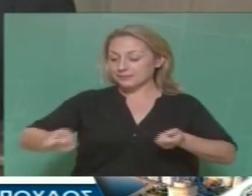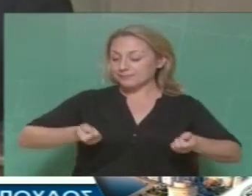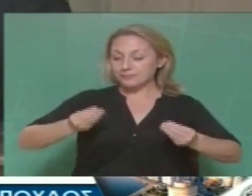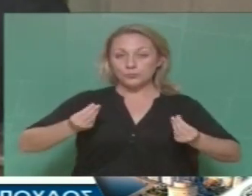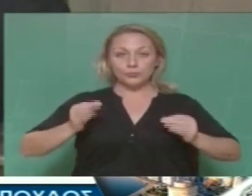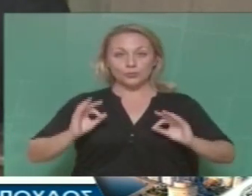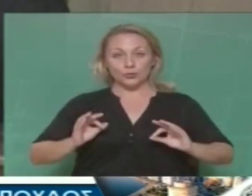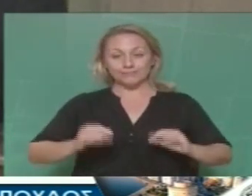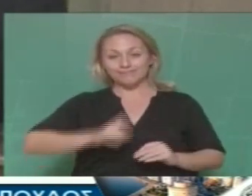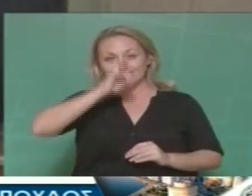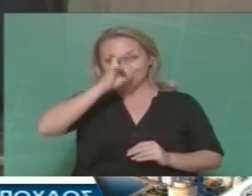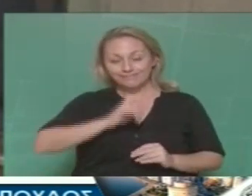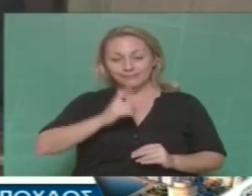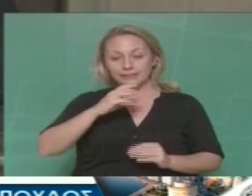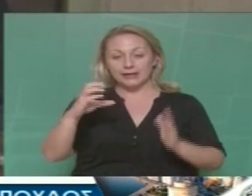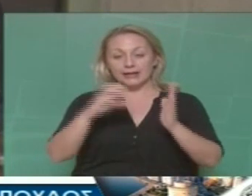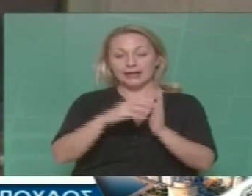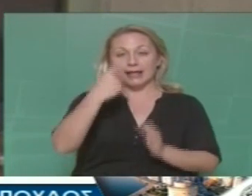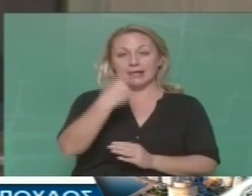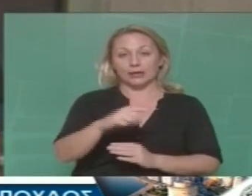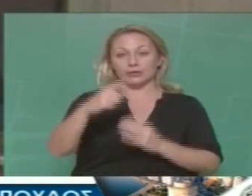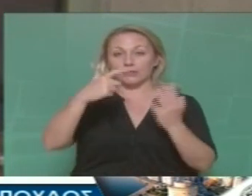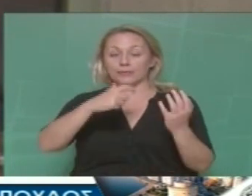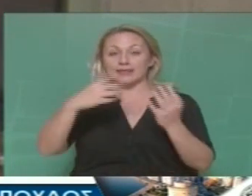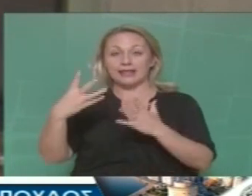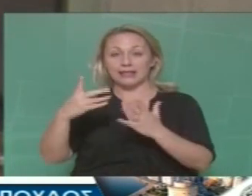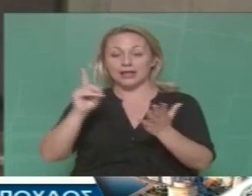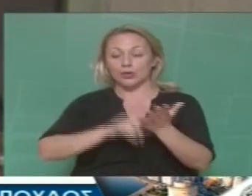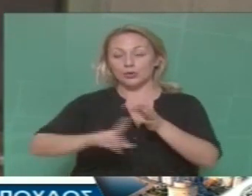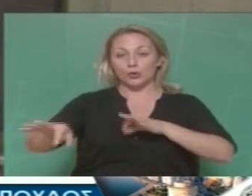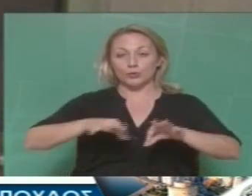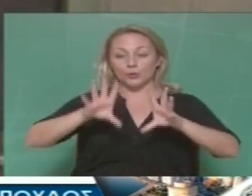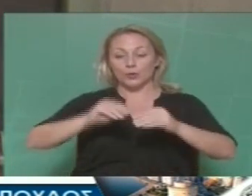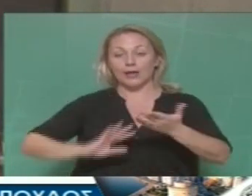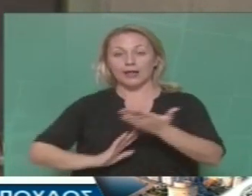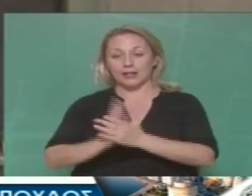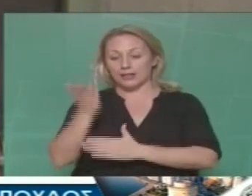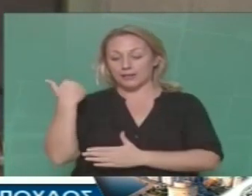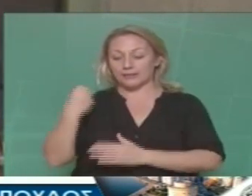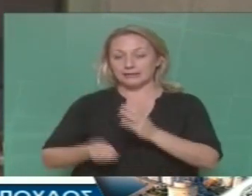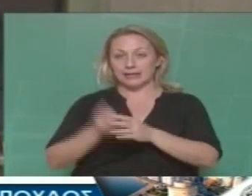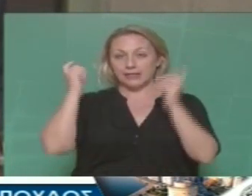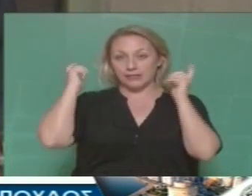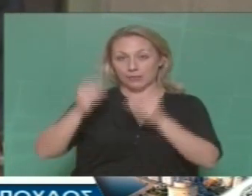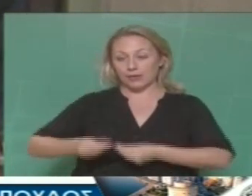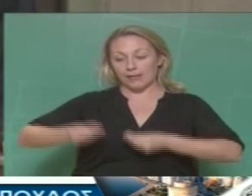Σας αναγκάζει δηλαδή με το άρθρο 179 του Ανατηξιακού Νομοσχεδίου, το οποίο κατατέθηκε από την κυβέρνηση της Ν.Δ.